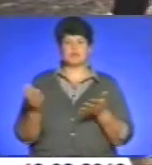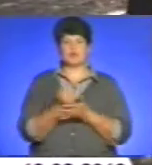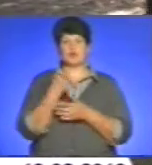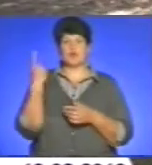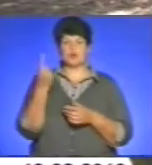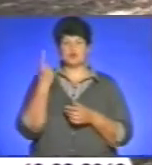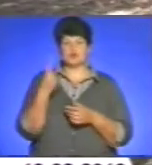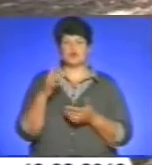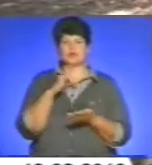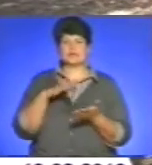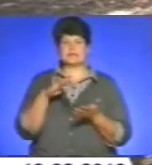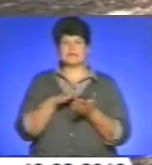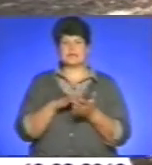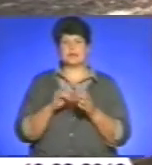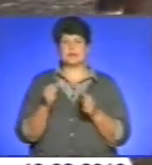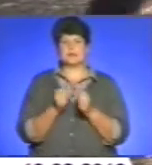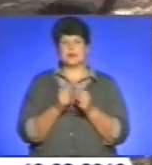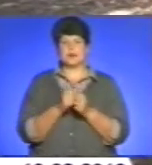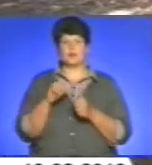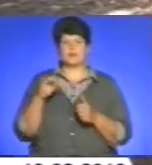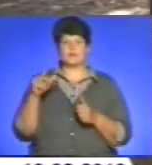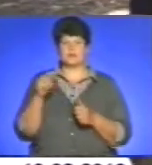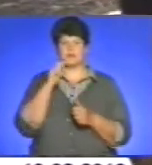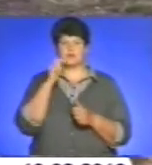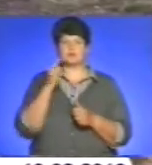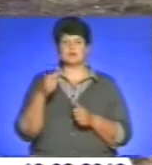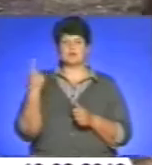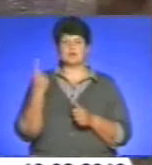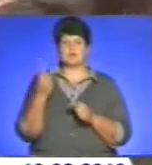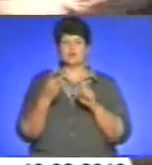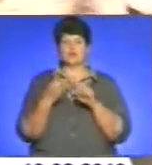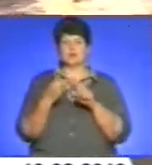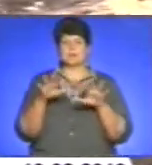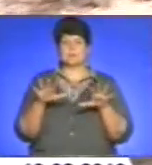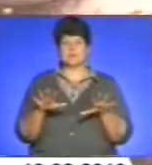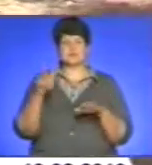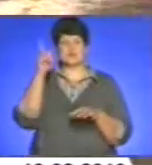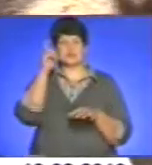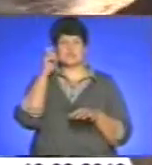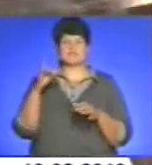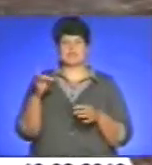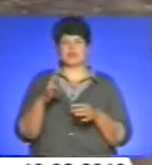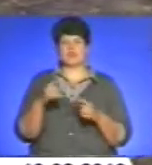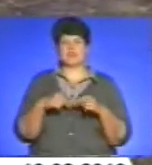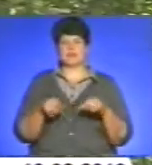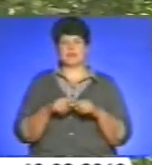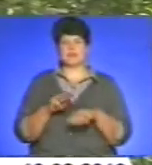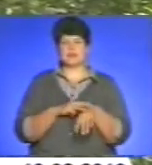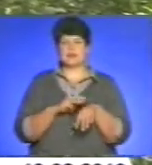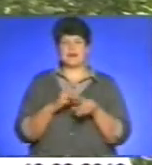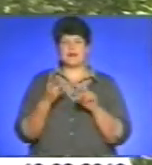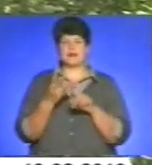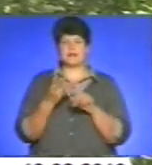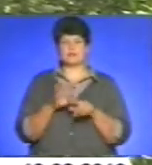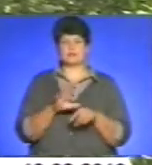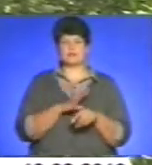обласного кінологічного центру при управлінні МВС України в Тернопільській області. Друге місце завоював Чортківський райвідділи міліції. А третіми стали